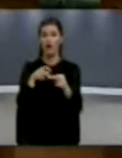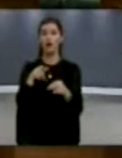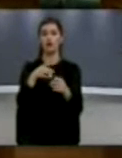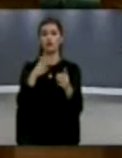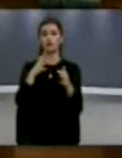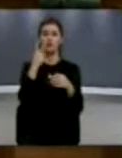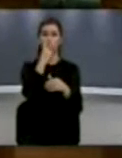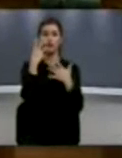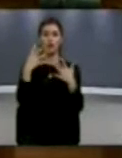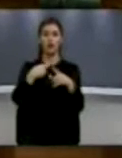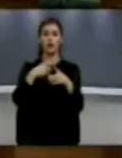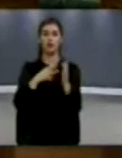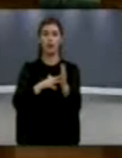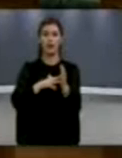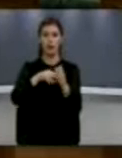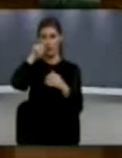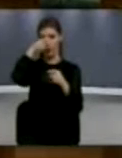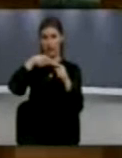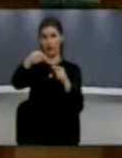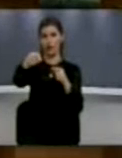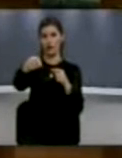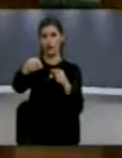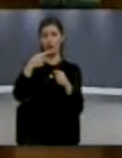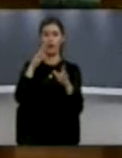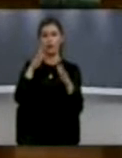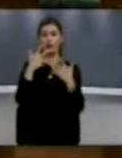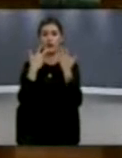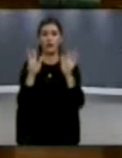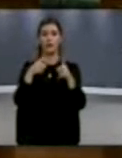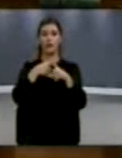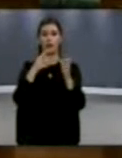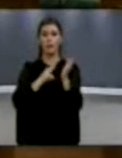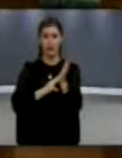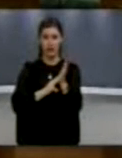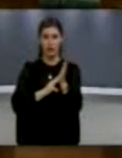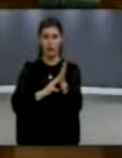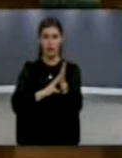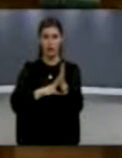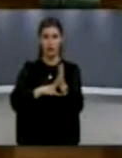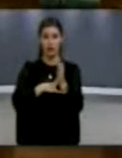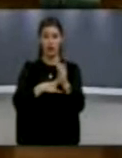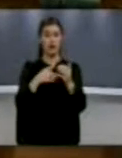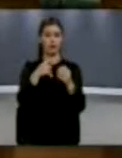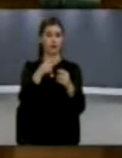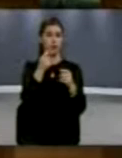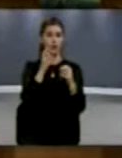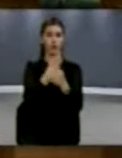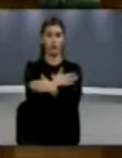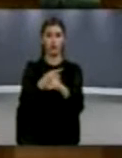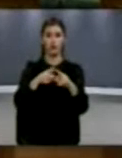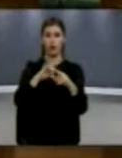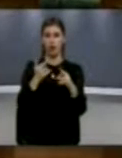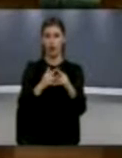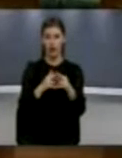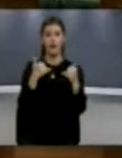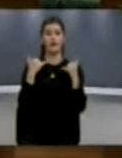i Pejës dhe 18 km larkë për i Rojajës. Kufiri tashë është 24 km larkë për i Pejës, të ura të qafa e